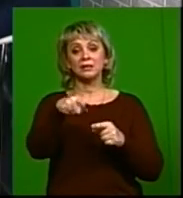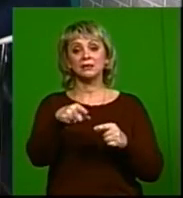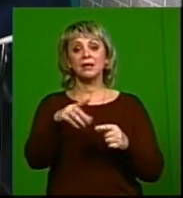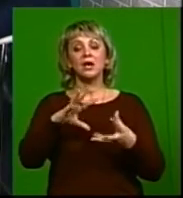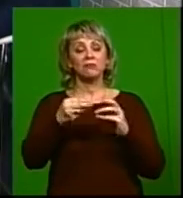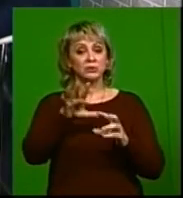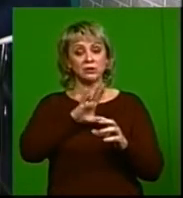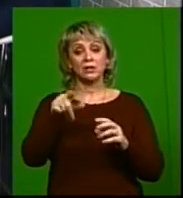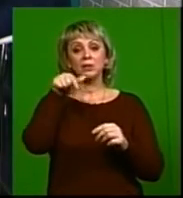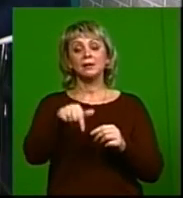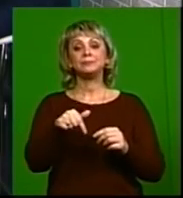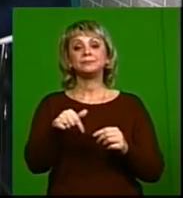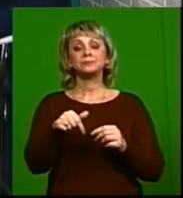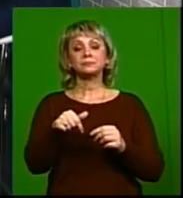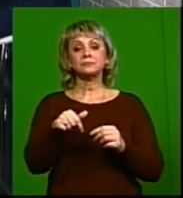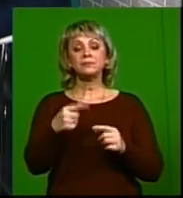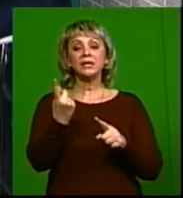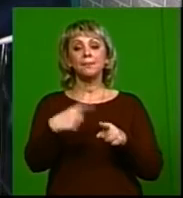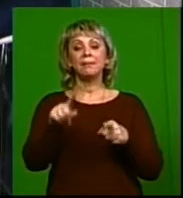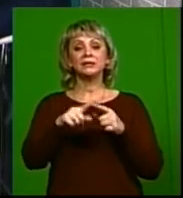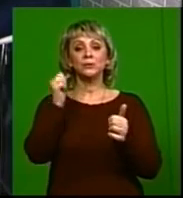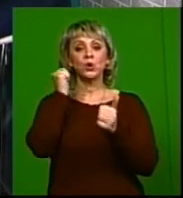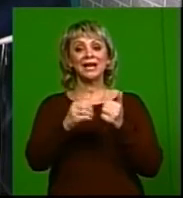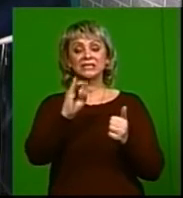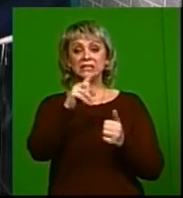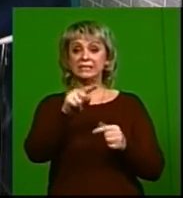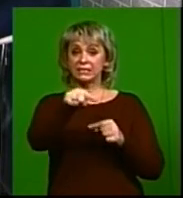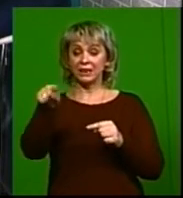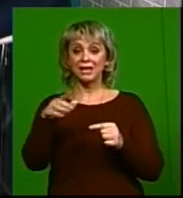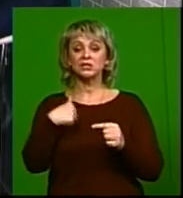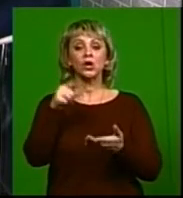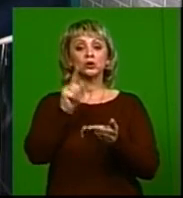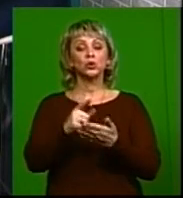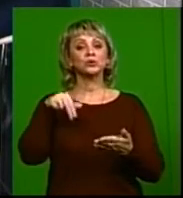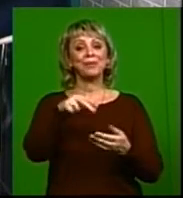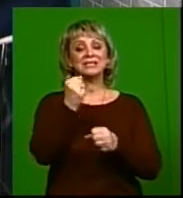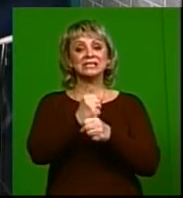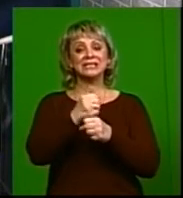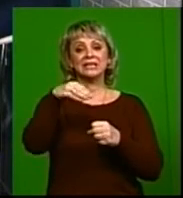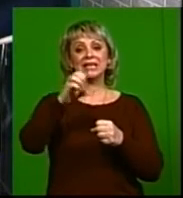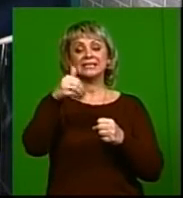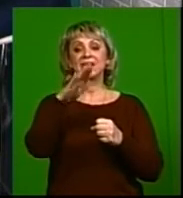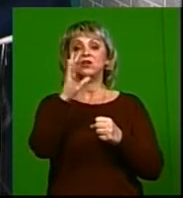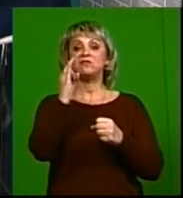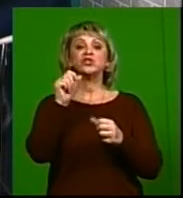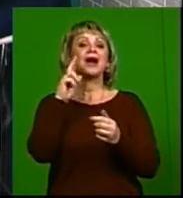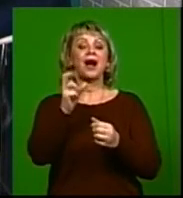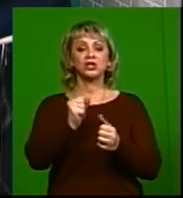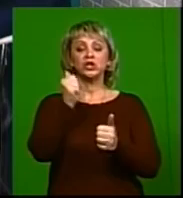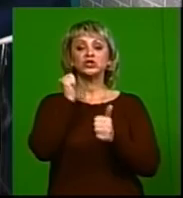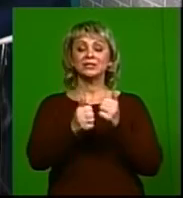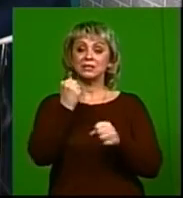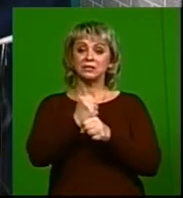вообще не имели только половых контактов никогда в жизни. Поэтому каждый из нас должен, наверное, пойти и сделать тест на ВИЧ. Как часто делать,